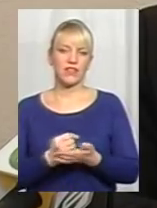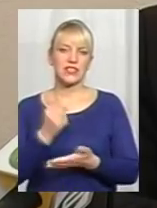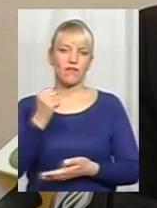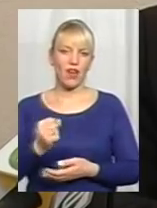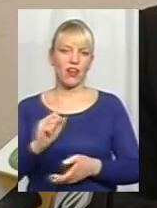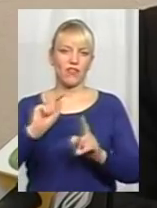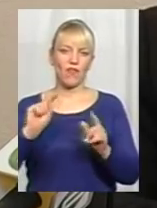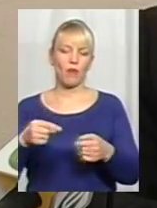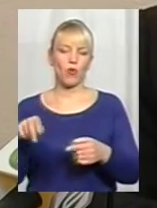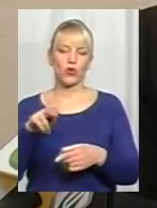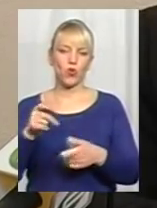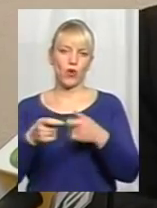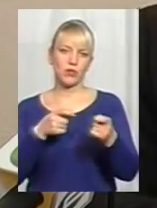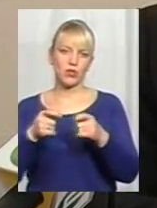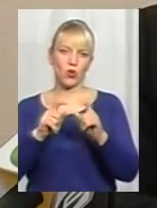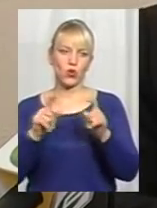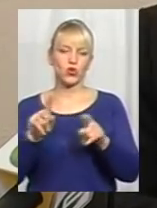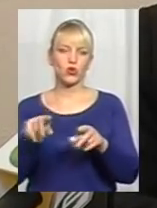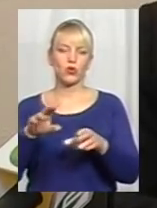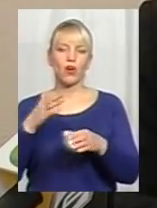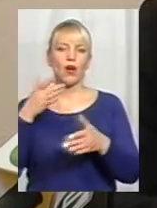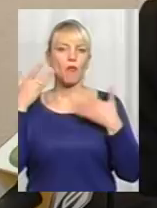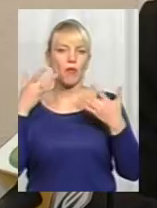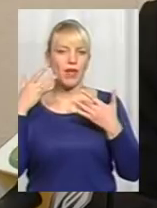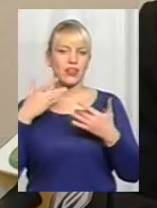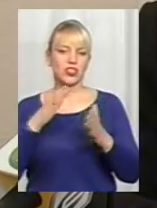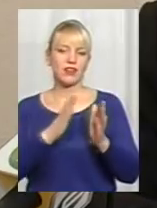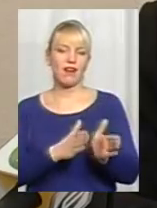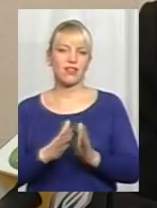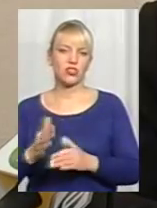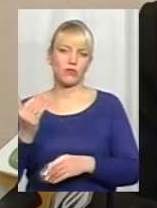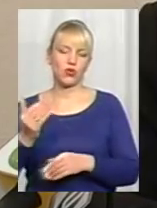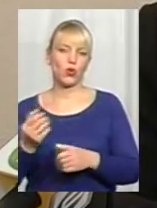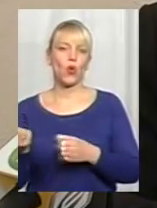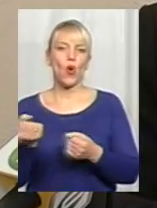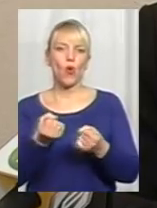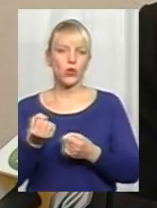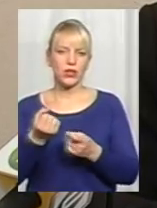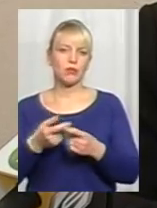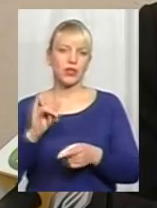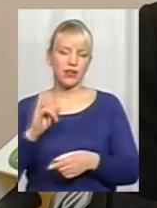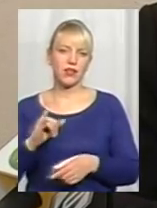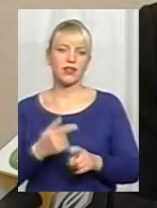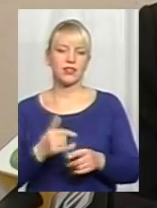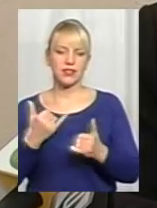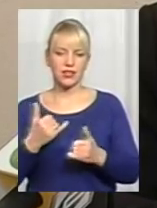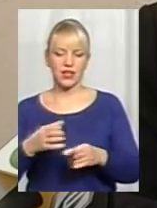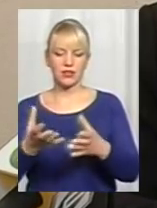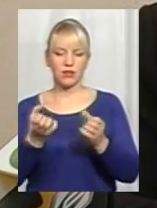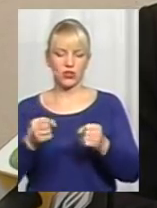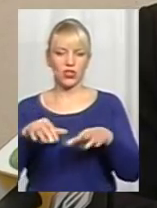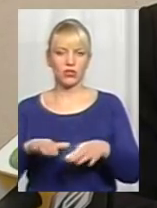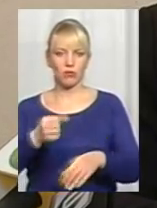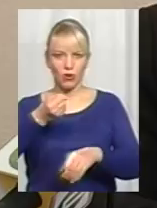до адміністрації колонії, щодо пом'якшення режиму їх утримання. Наразі судом, місцевим, місцевим судом, прийнято рішення про